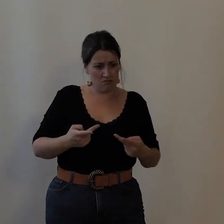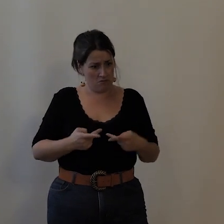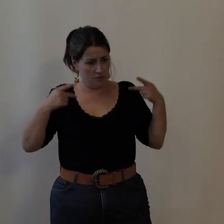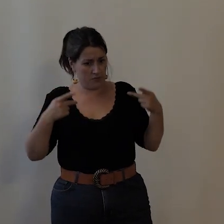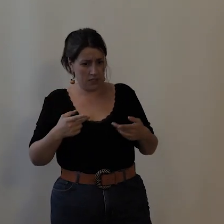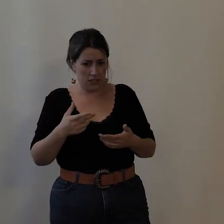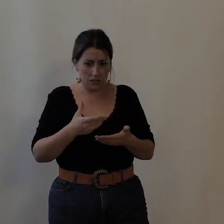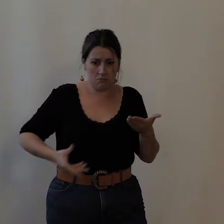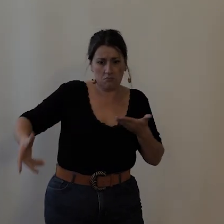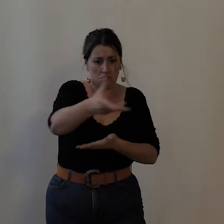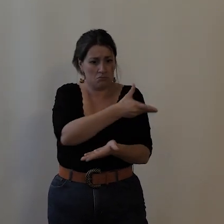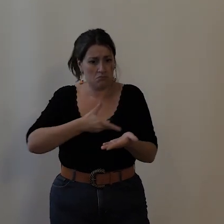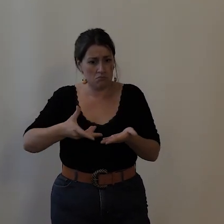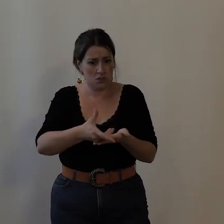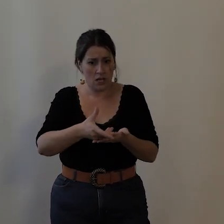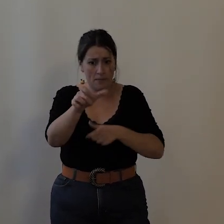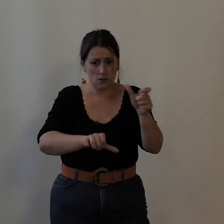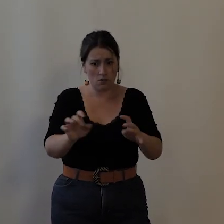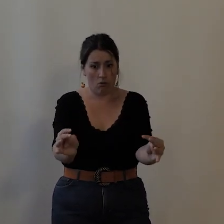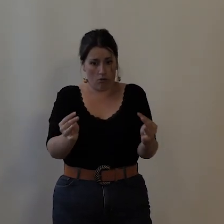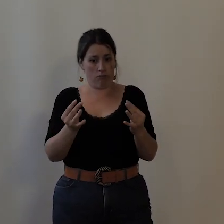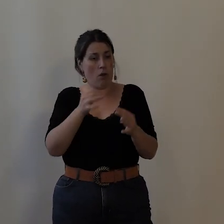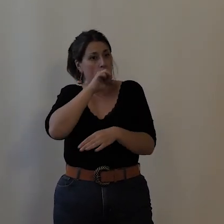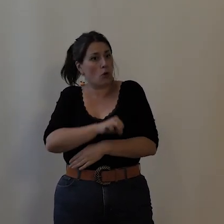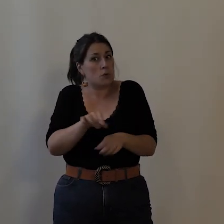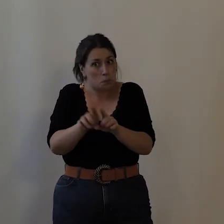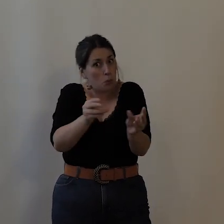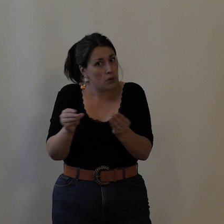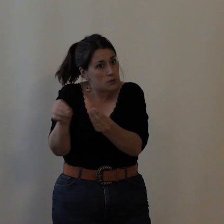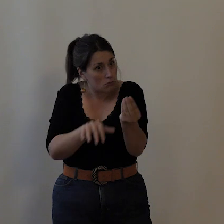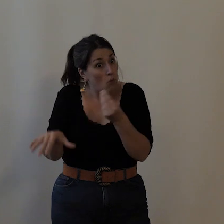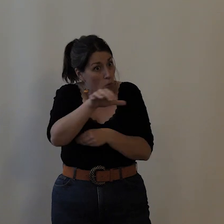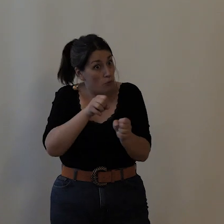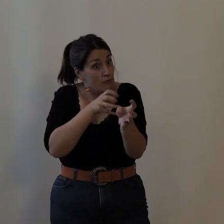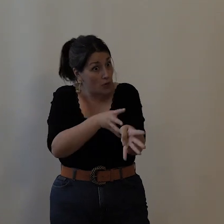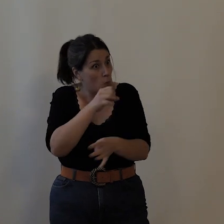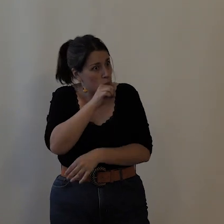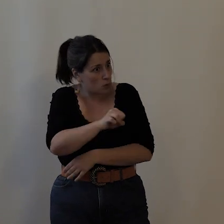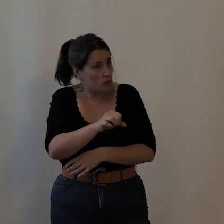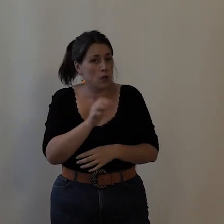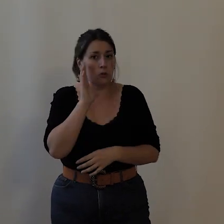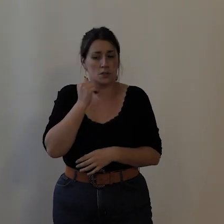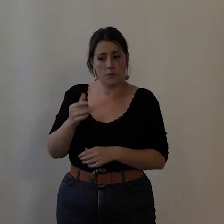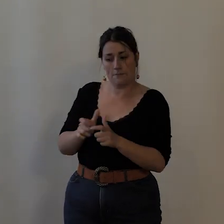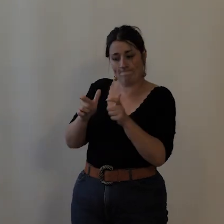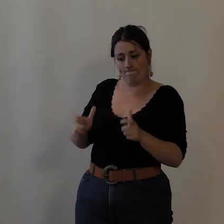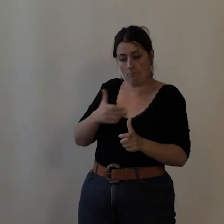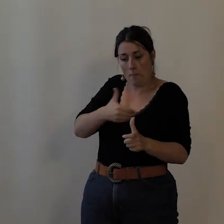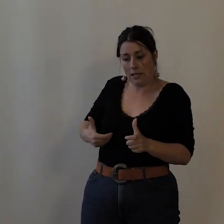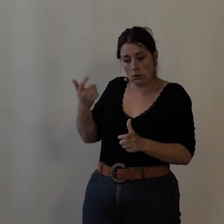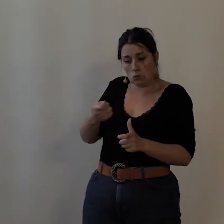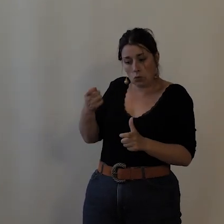aussi auprès des classes populaires. Et donc, très rapidement, la municipalité de Tours va intégrer